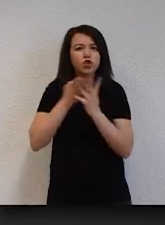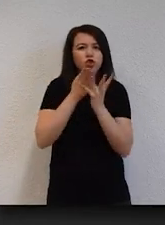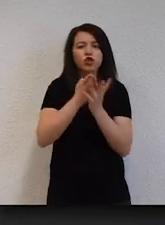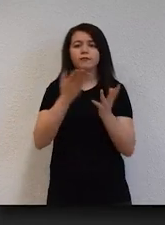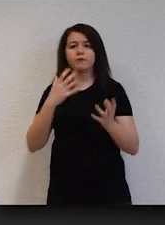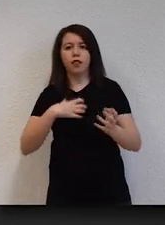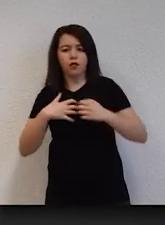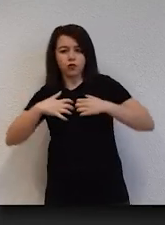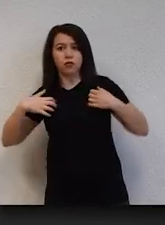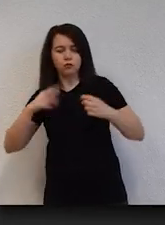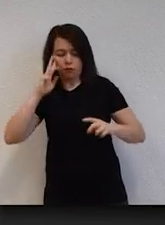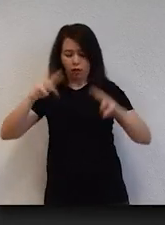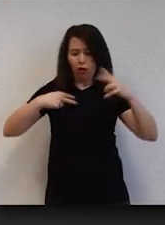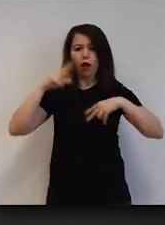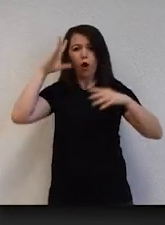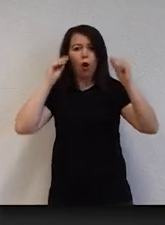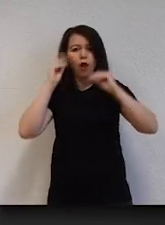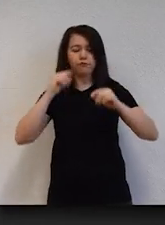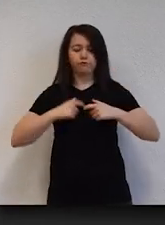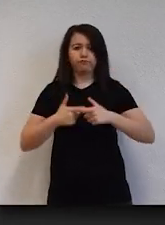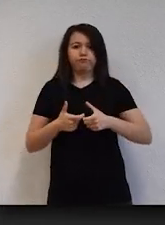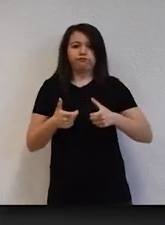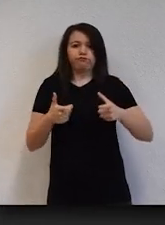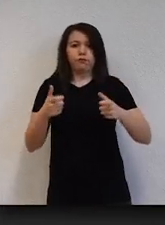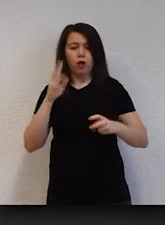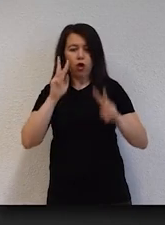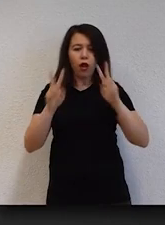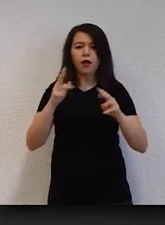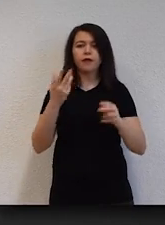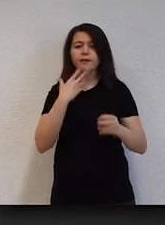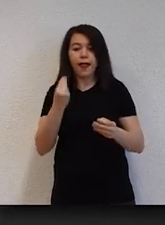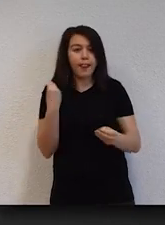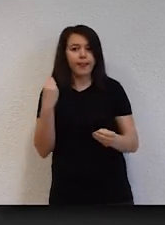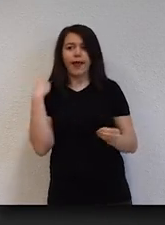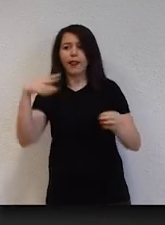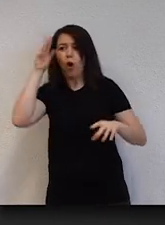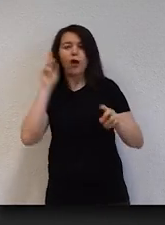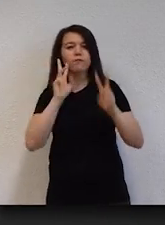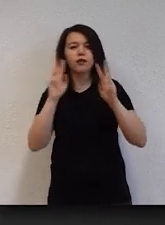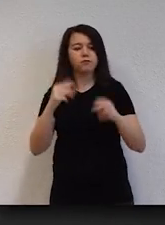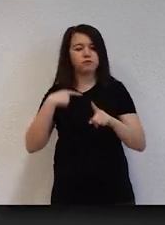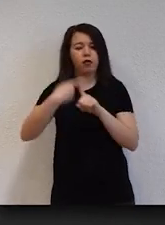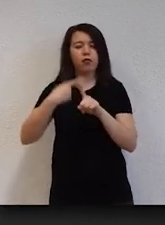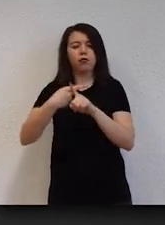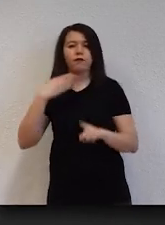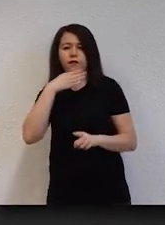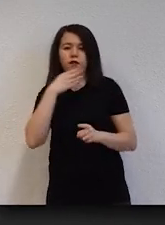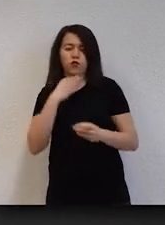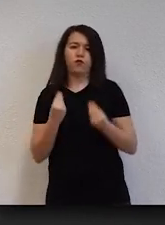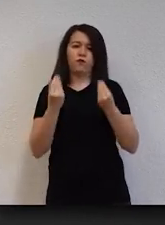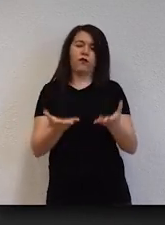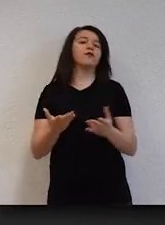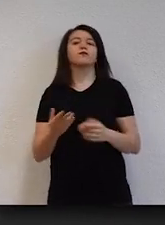girişimci ve yenilikçi yönlerinizi keşfetme, yaratıcı fikirler ile inovasyon süreçlerine dahil olma ayrıcalığına ve